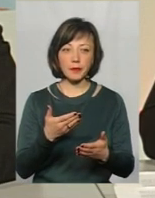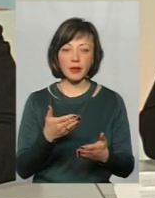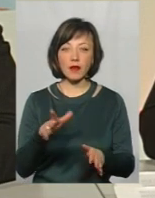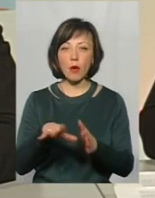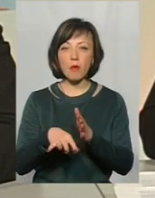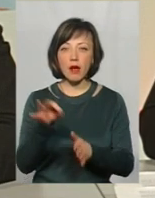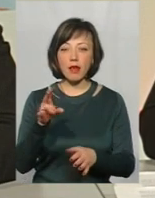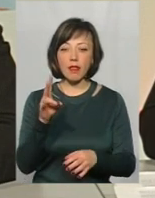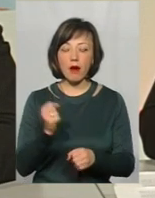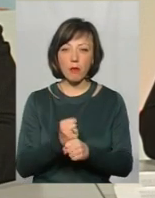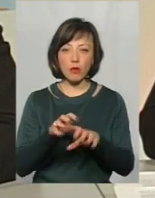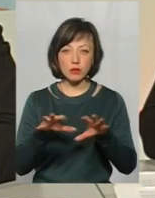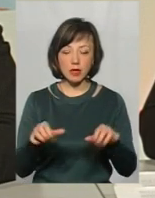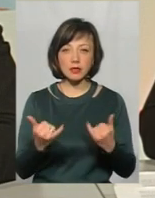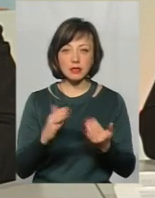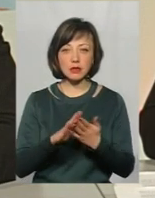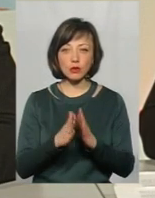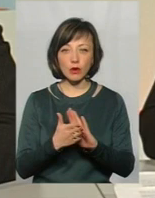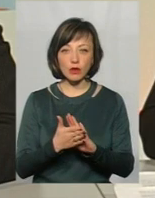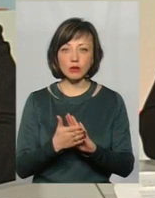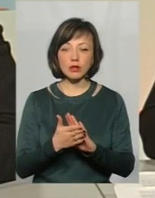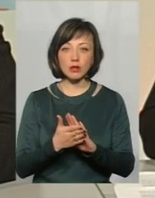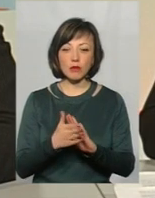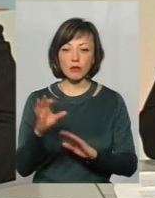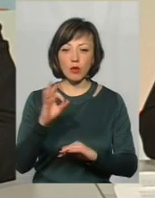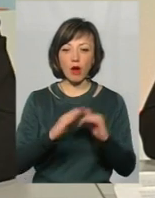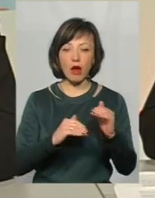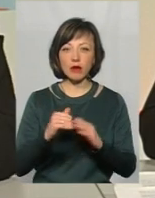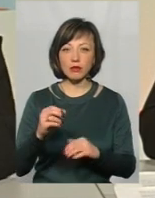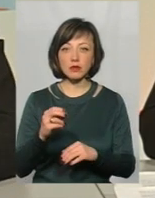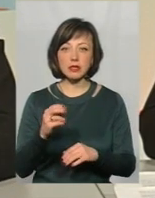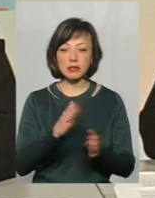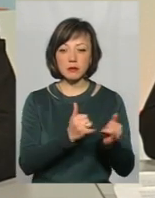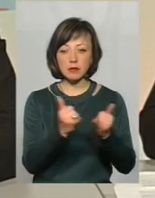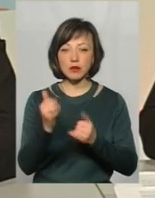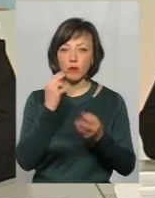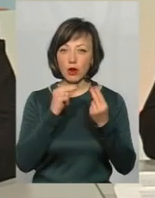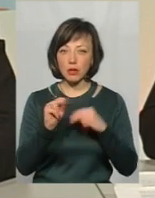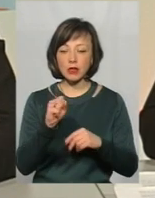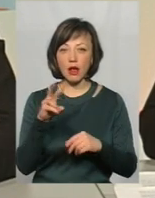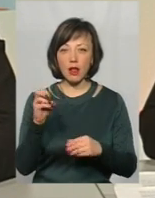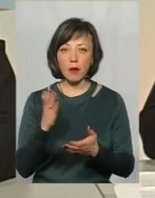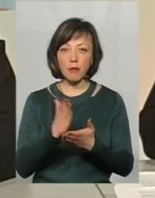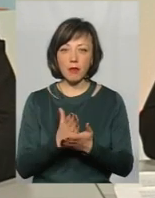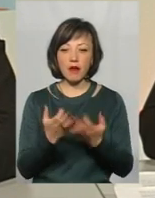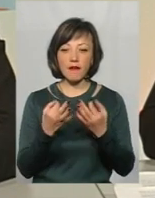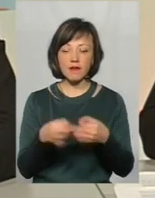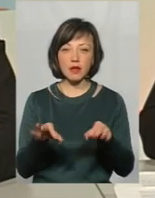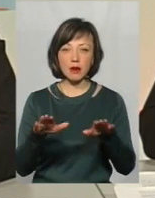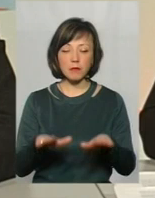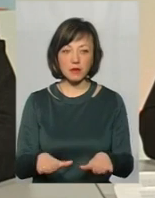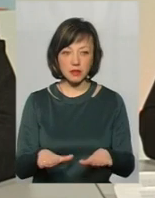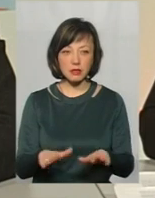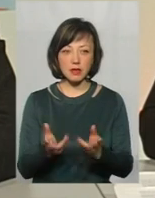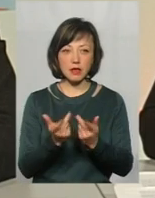посаду. Але наразі ситуація в нас стосовно кадрового забезпечення покращилася, хоча маємо ще кілька вільних вакантних